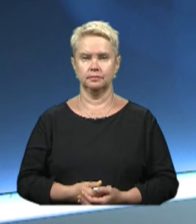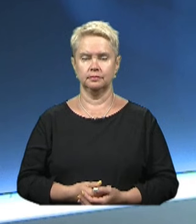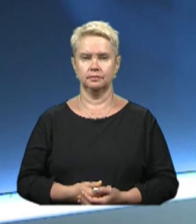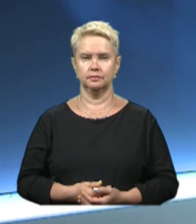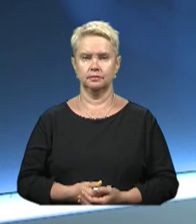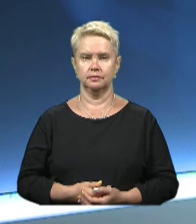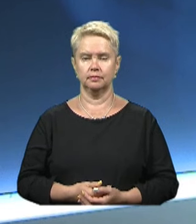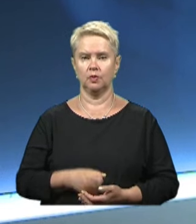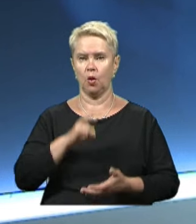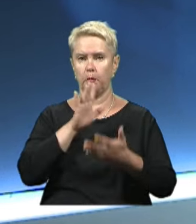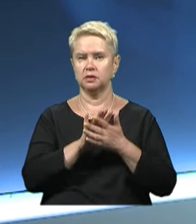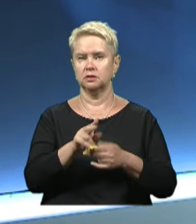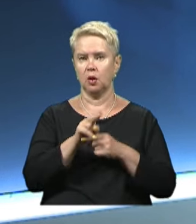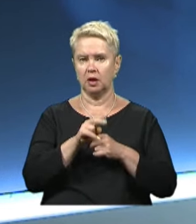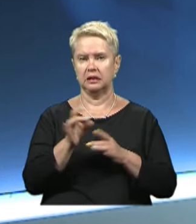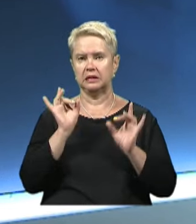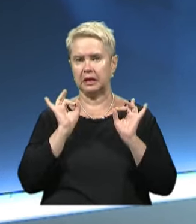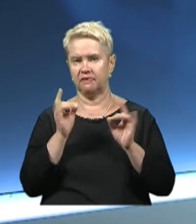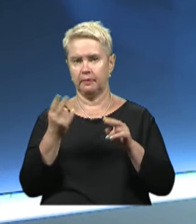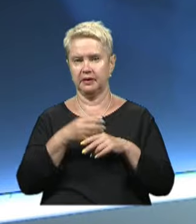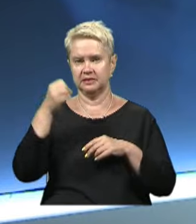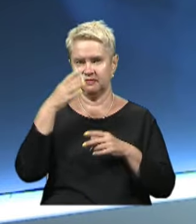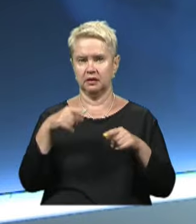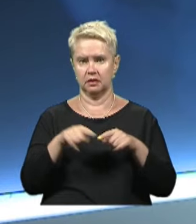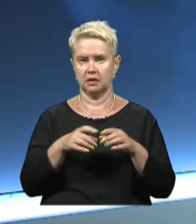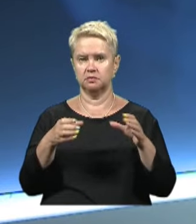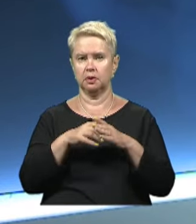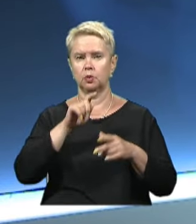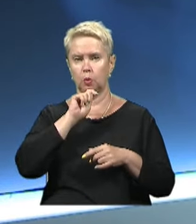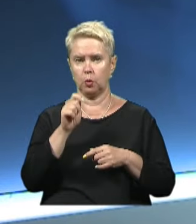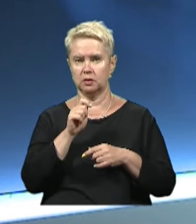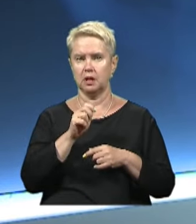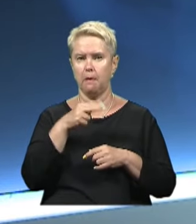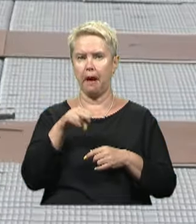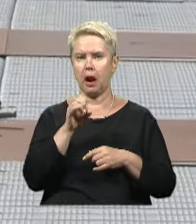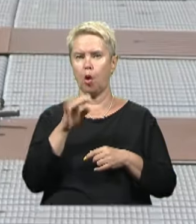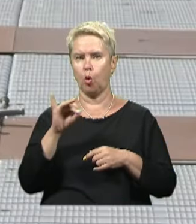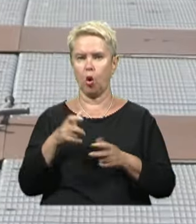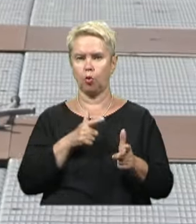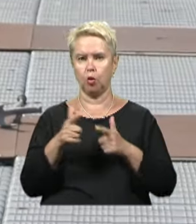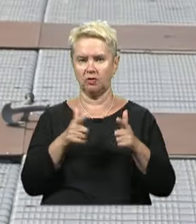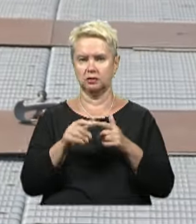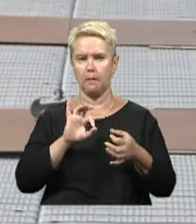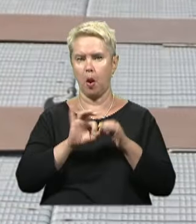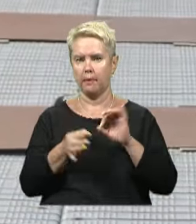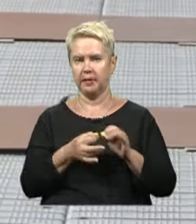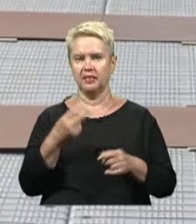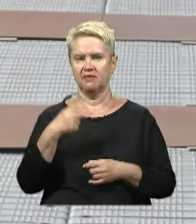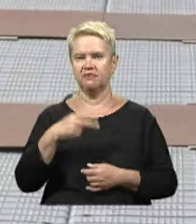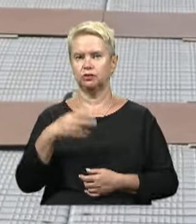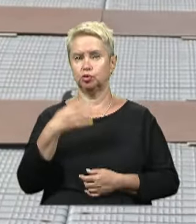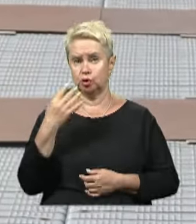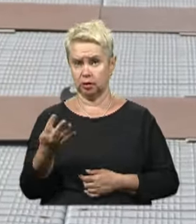Під постійними обстрілами, тривогами та без світла так збірна України з параканої готувалася до паралімпіади 2024.